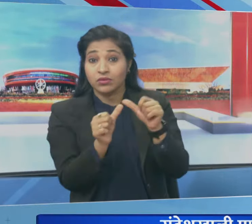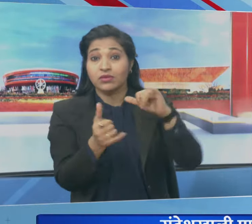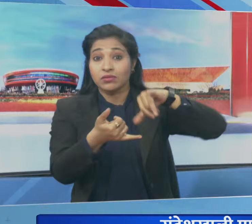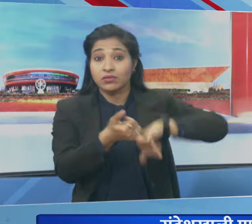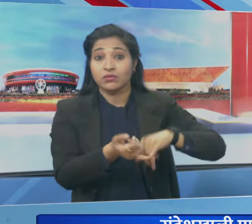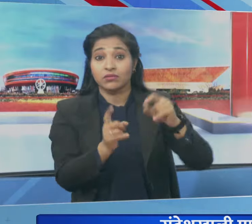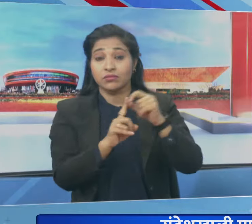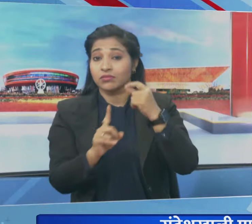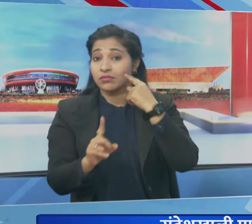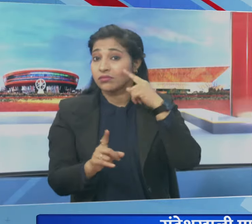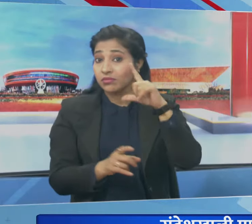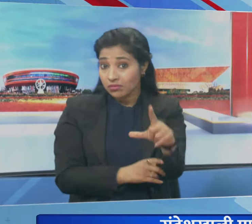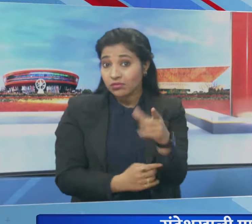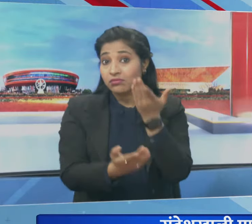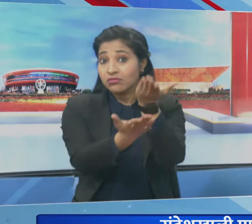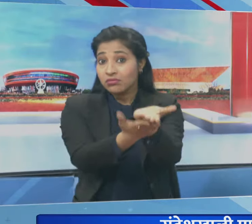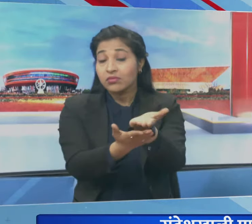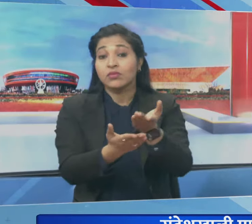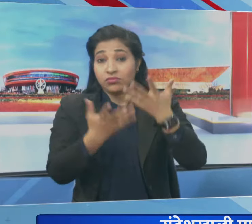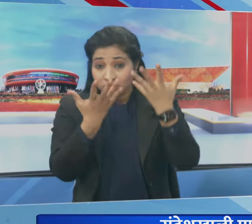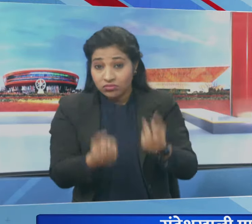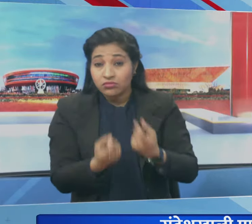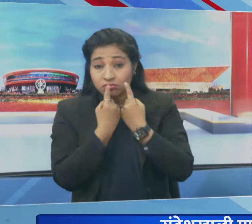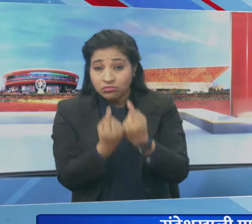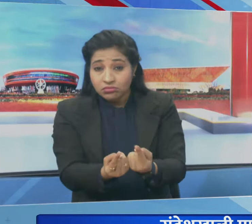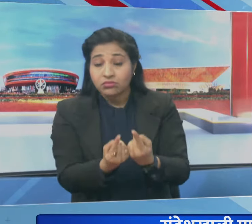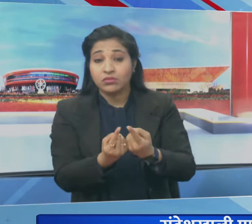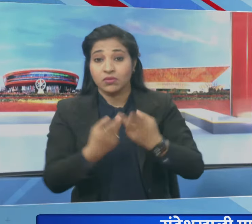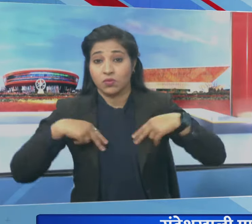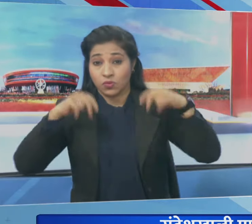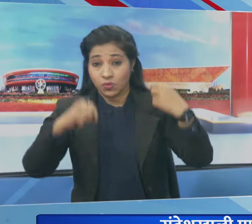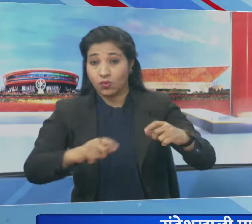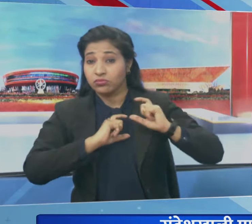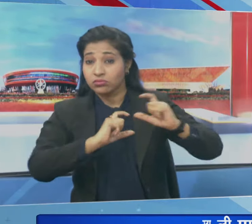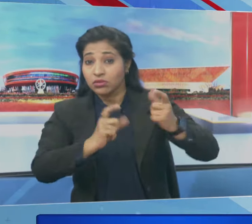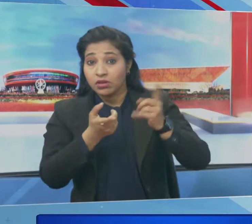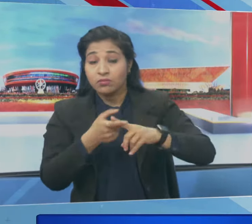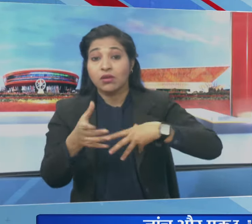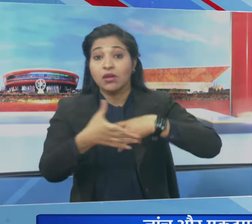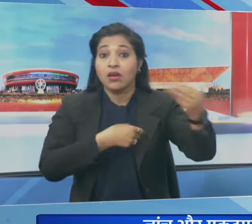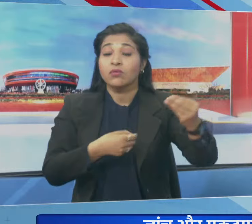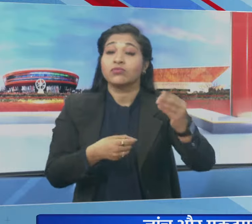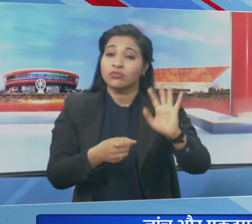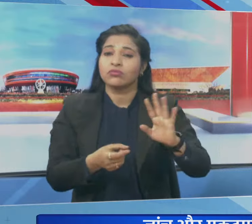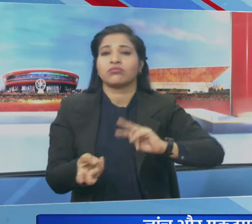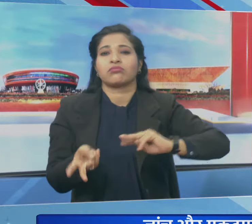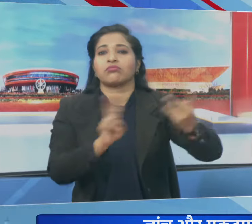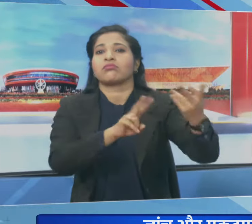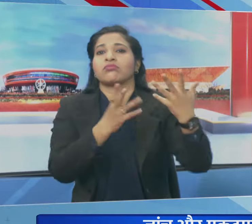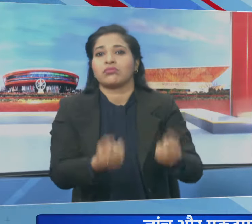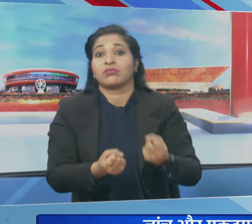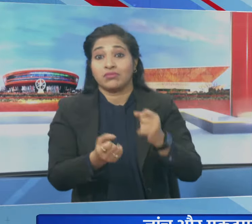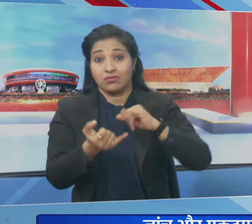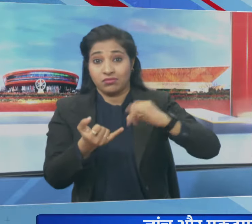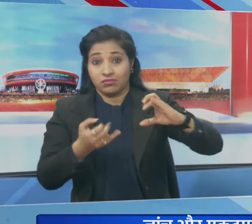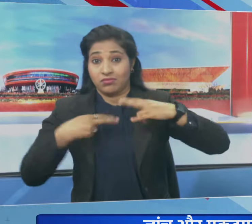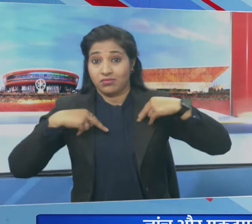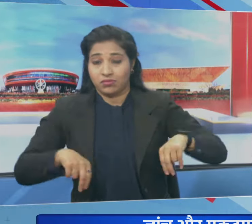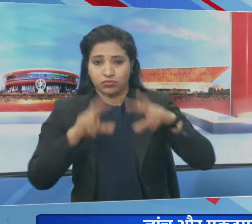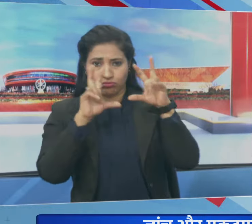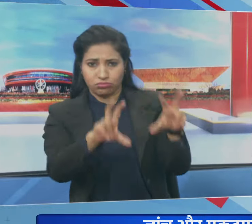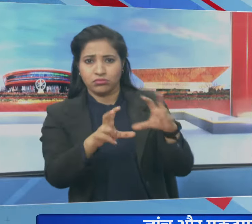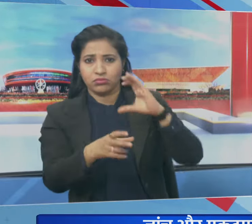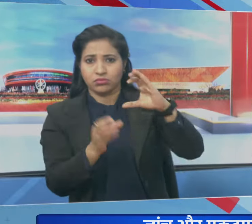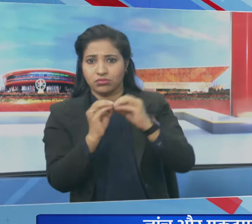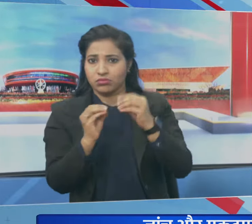ने PIL दाकिल कर मांग की है कि जाच और मुकदमा राज्य के बाहर ट्रांसफर हो सुप्रीम कोट की निग्रानी में CBI